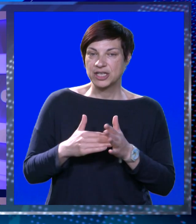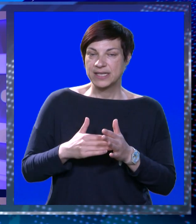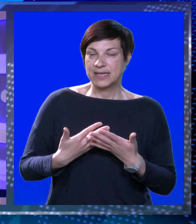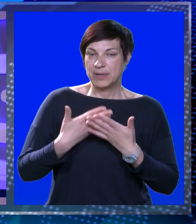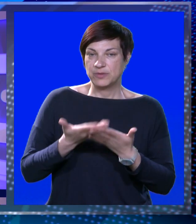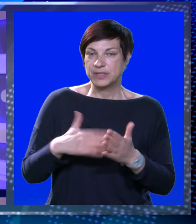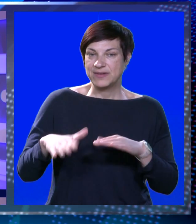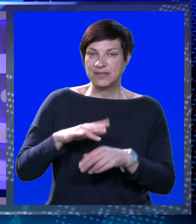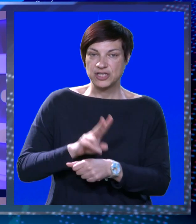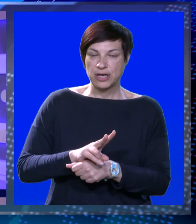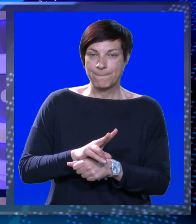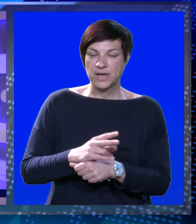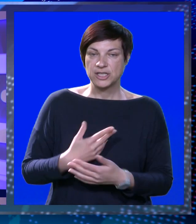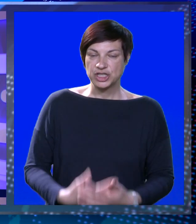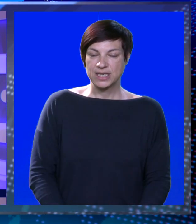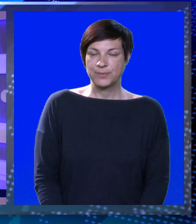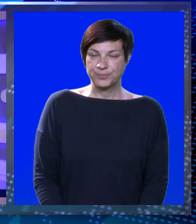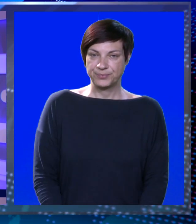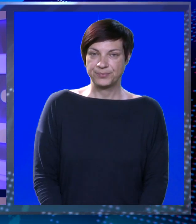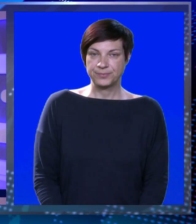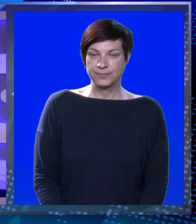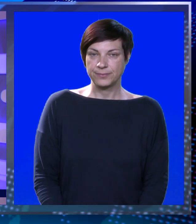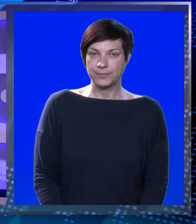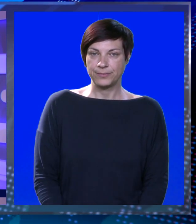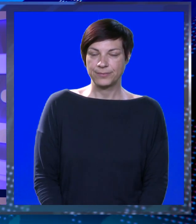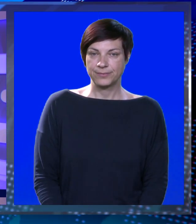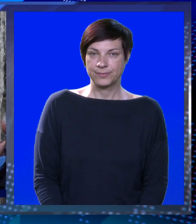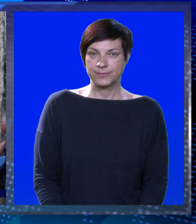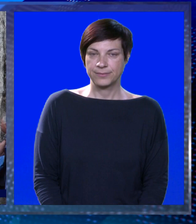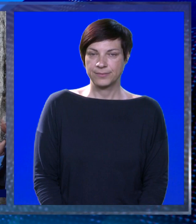građanima trebalo posvetiti više pažnje. Prilog Zrinke Majčice.